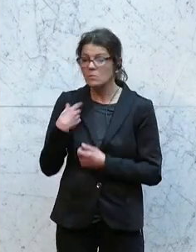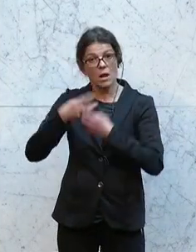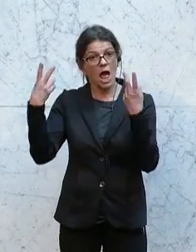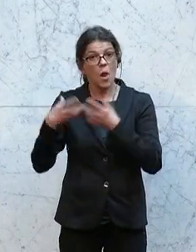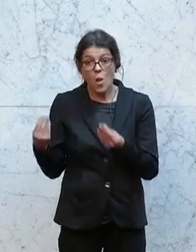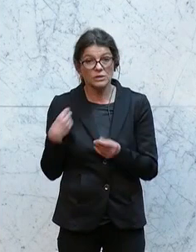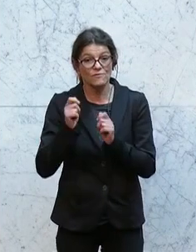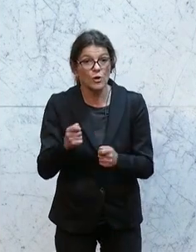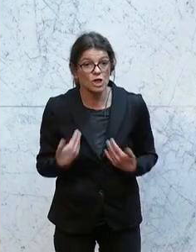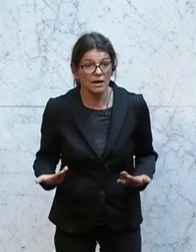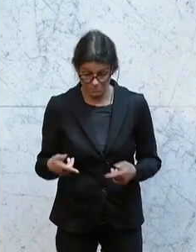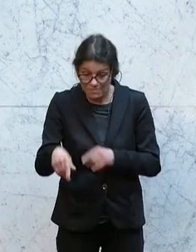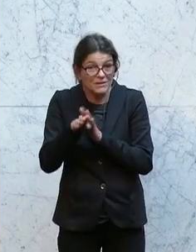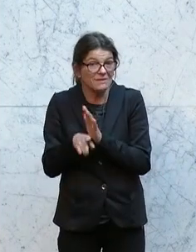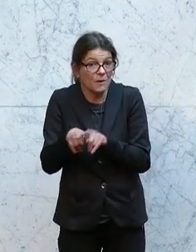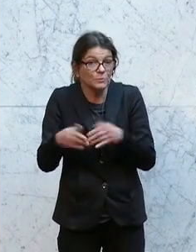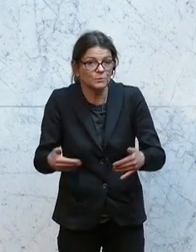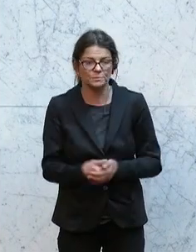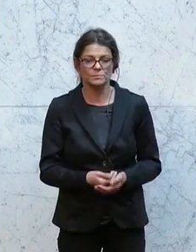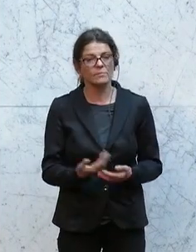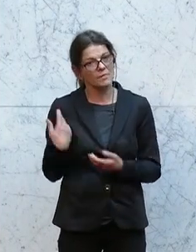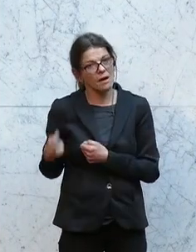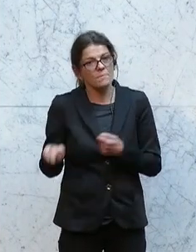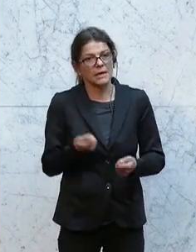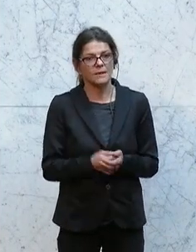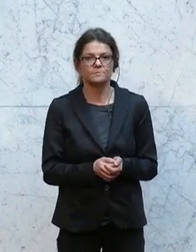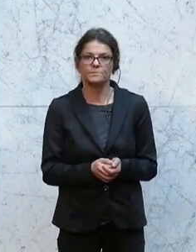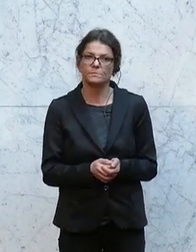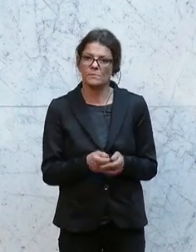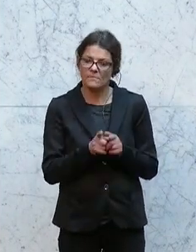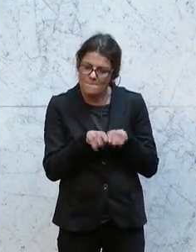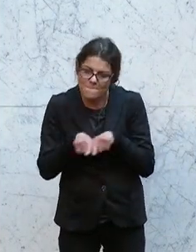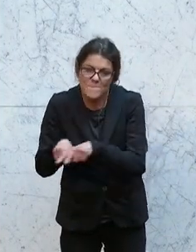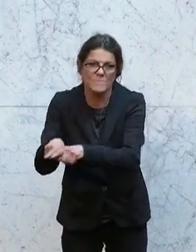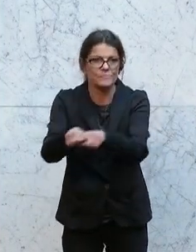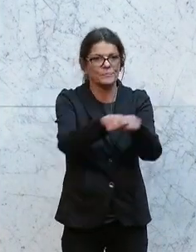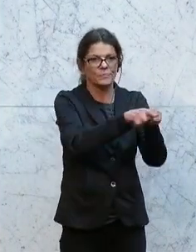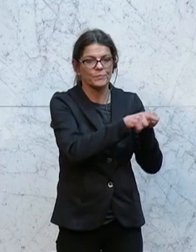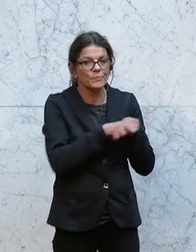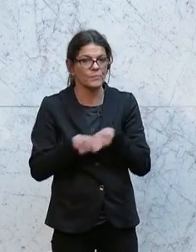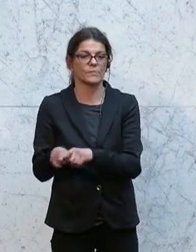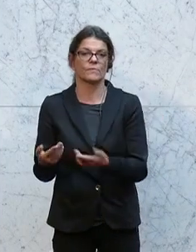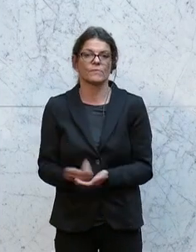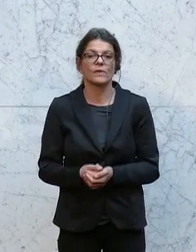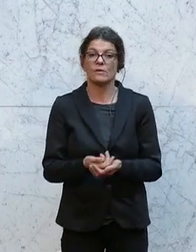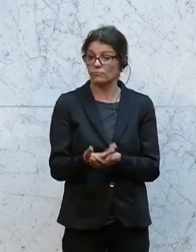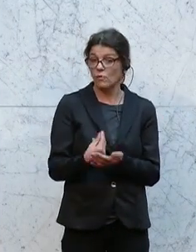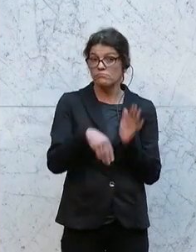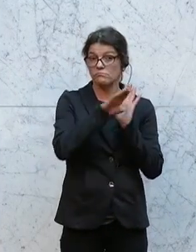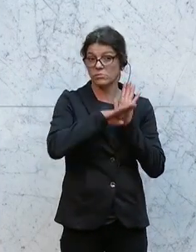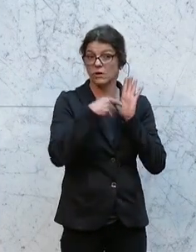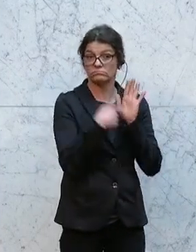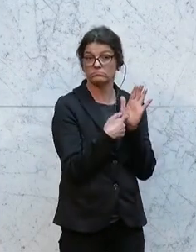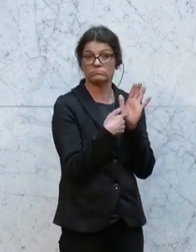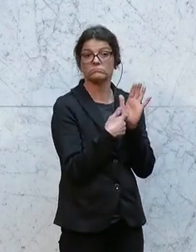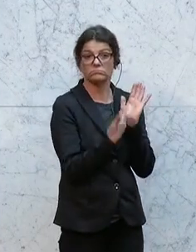vorschlagen. Und das machen wir auch mit diesem Gesetz. Wir schaffen hier eine Vereinheitlichung von Regelungen,